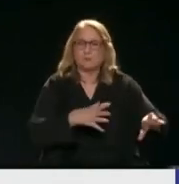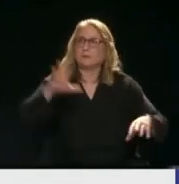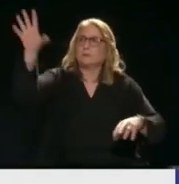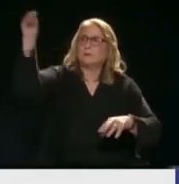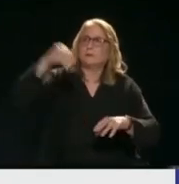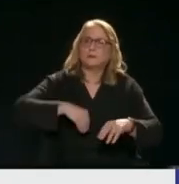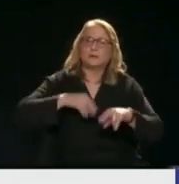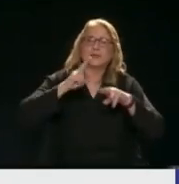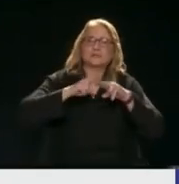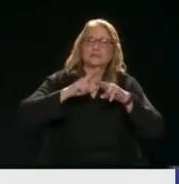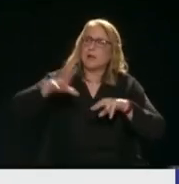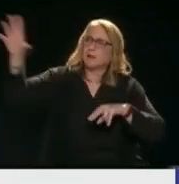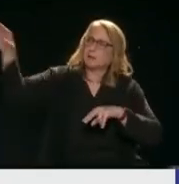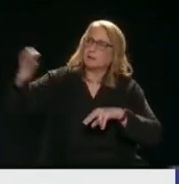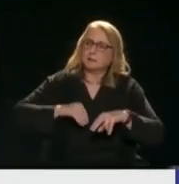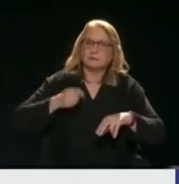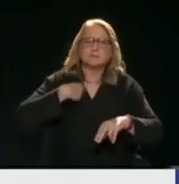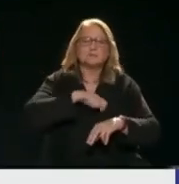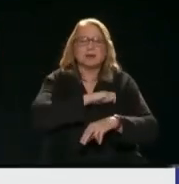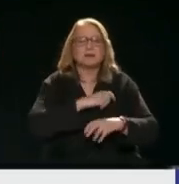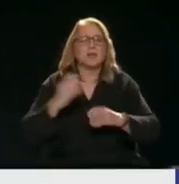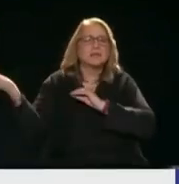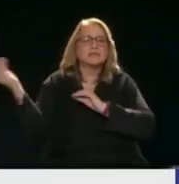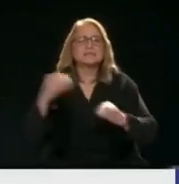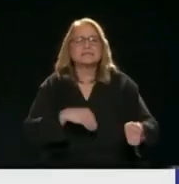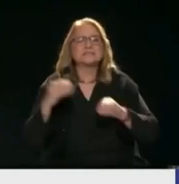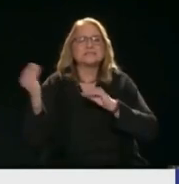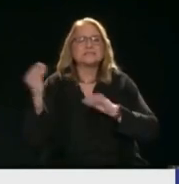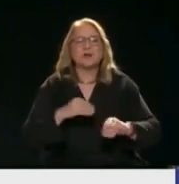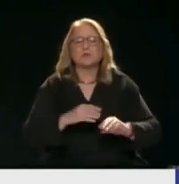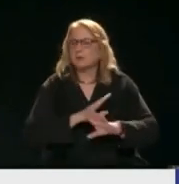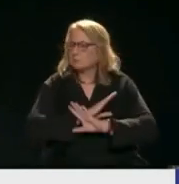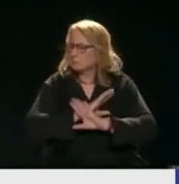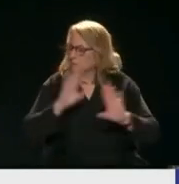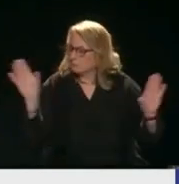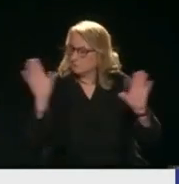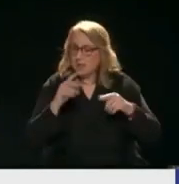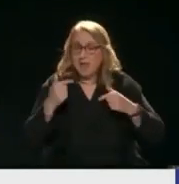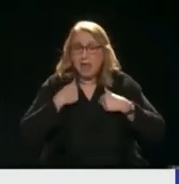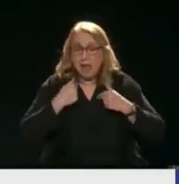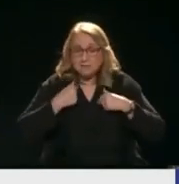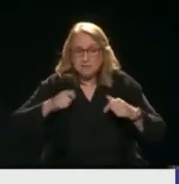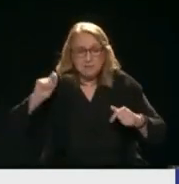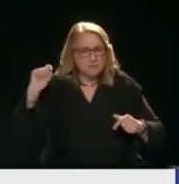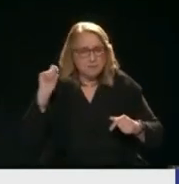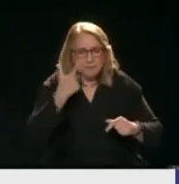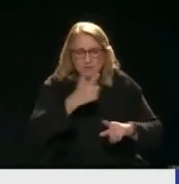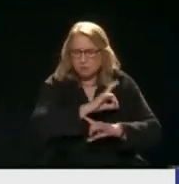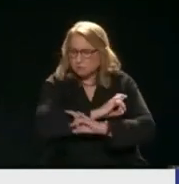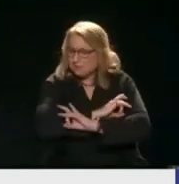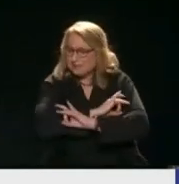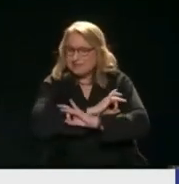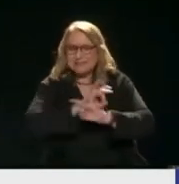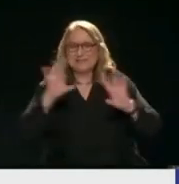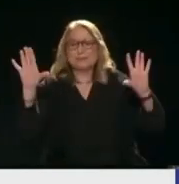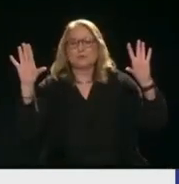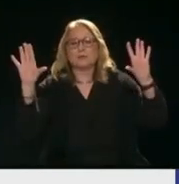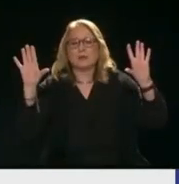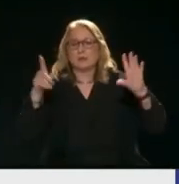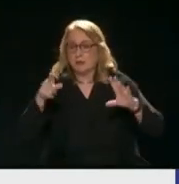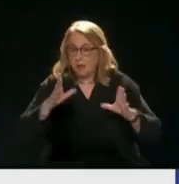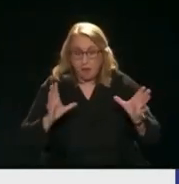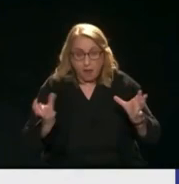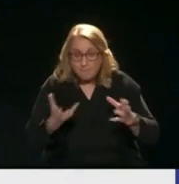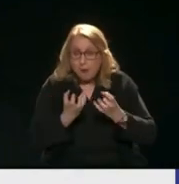Ελλήνιο Πολιτεία Στην Ελλήνιο Πολιτεία Στην τελείωση την τελεύση Δεν πετάς τίποτα Σου μείνανε συσκευάσαι τα τετραπάκ Κάντα δόνω στην Αφρική